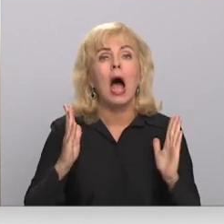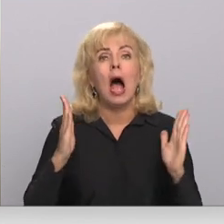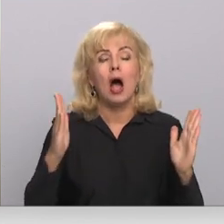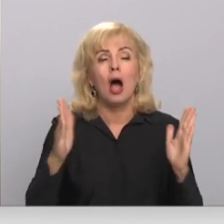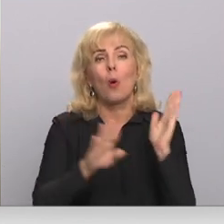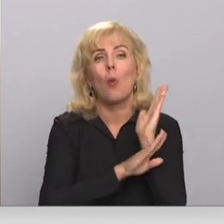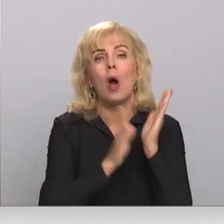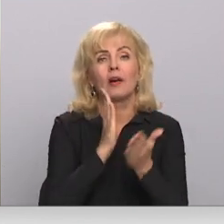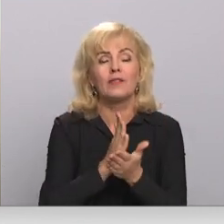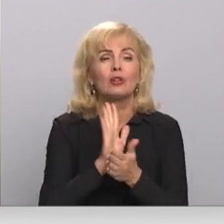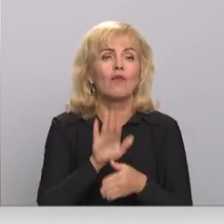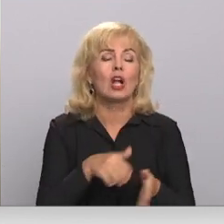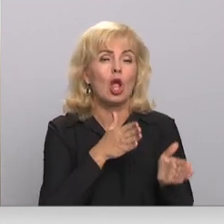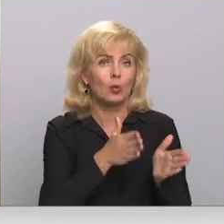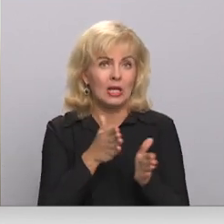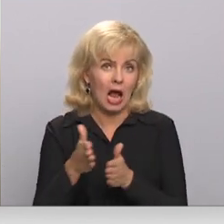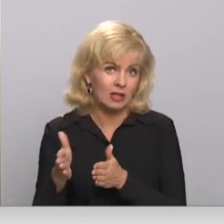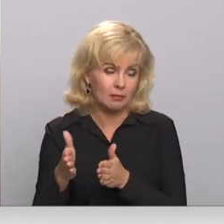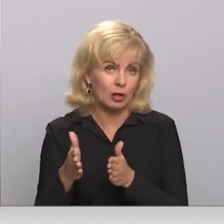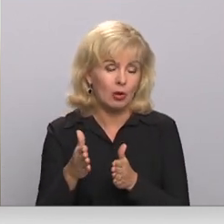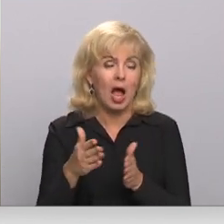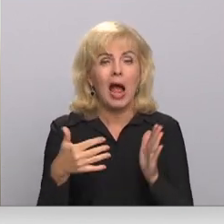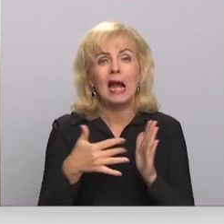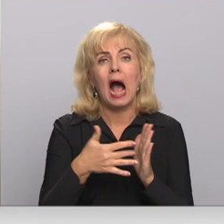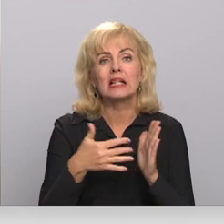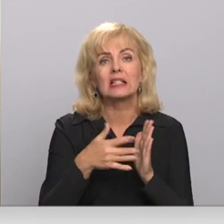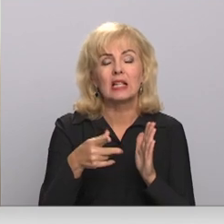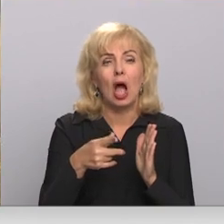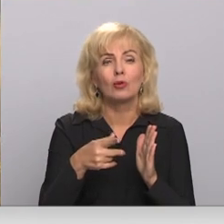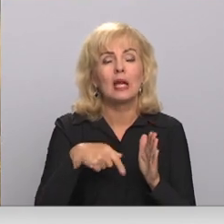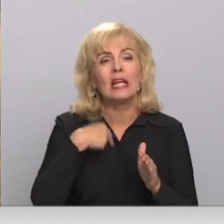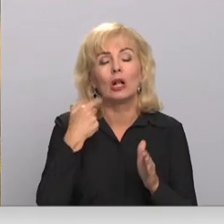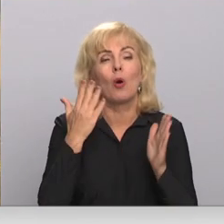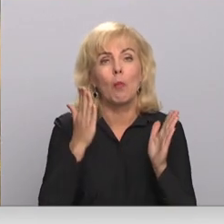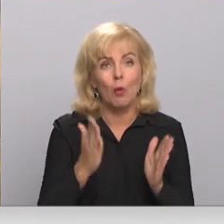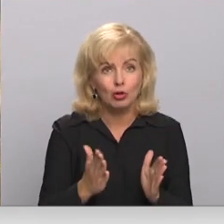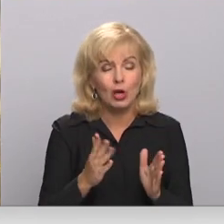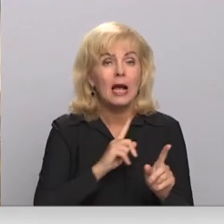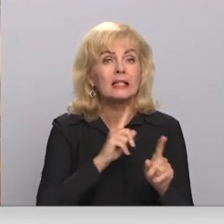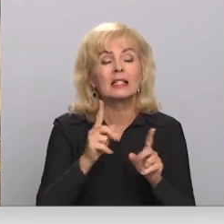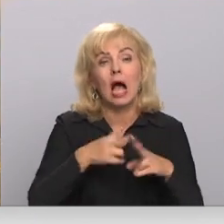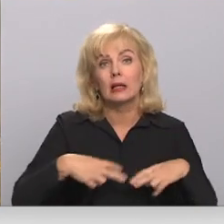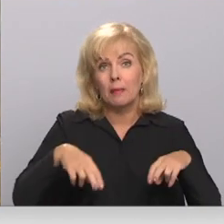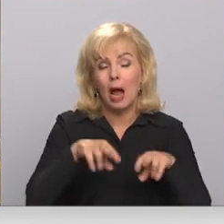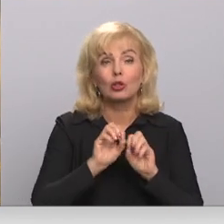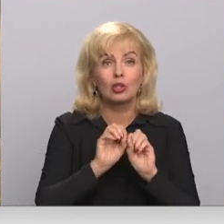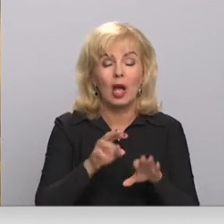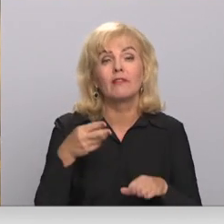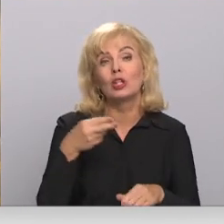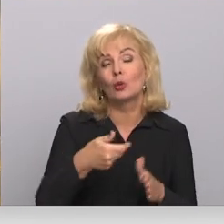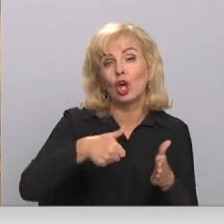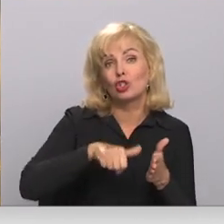kādā veidā ietekmēt šo kastaņu ilgmožību. Satiksmas departamentā norāda, ka 2016.